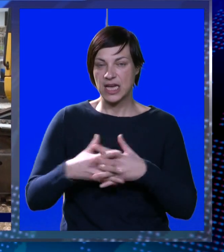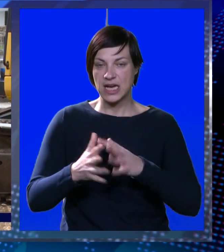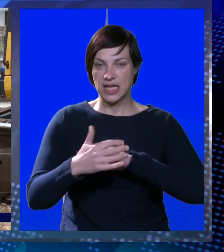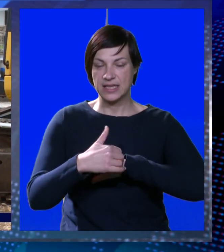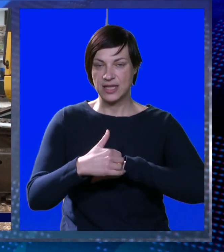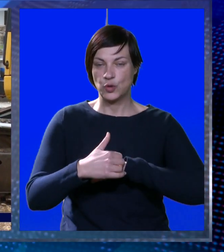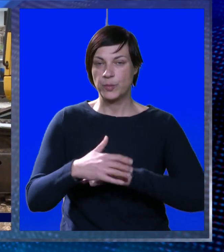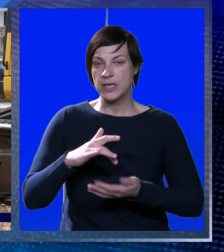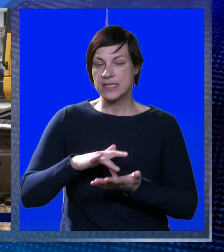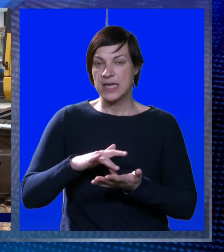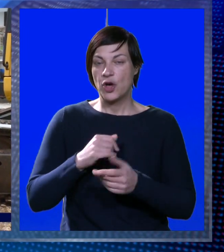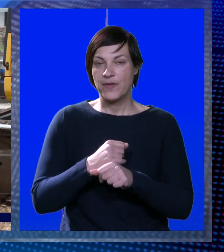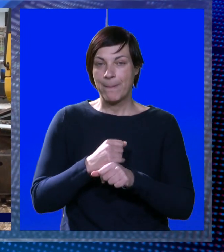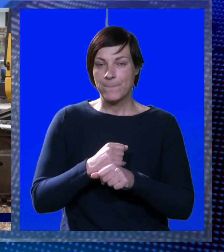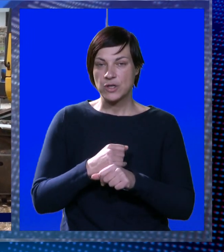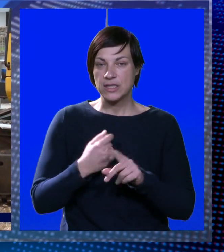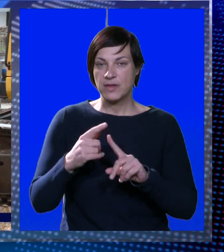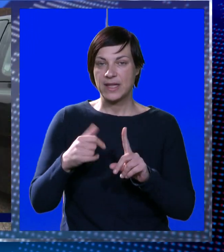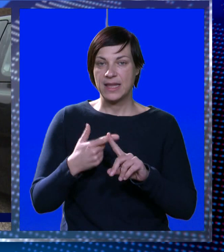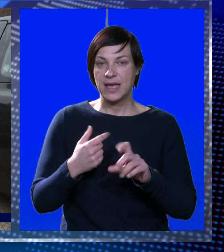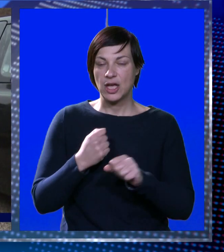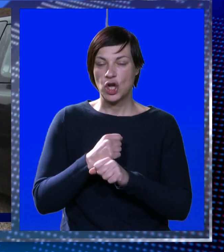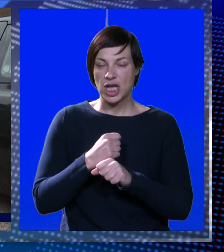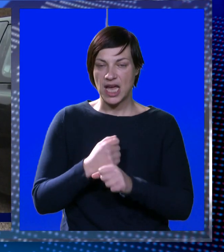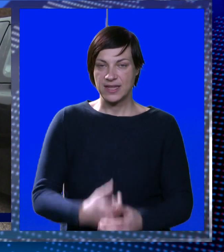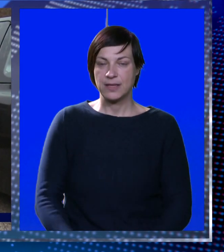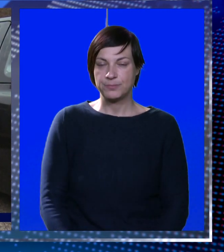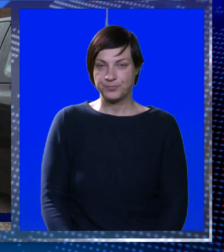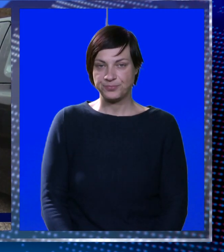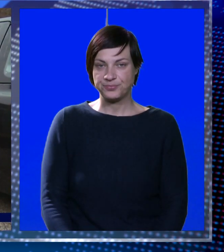izvođač grada Dubrovnika za ovu vrstu poslova, tehnogradnja.